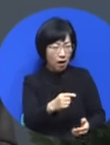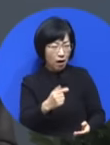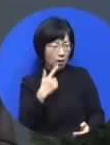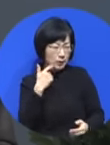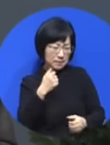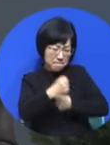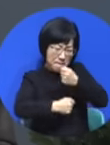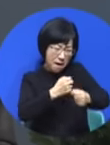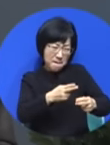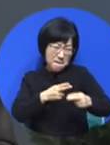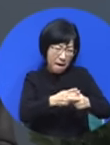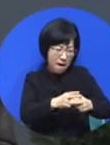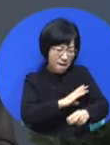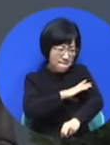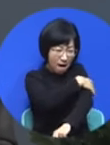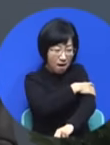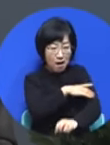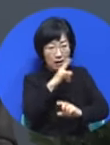해주십시오.